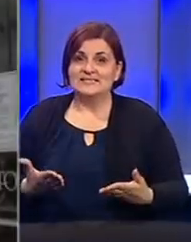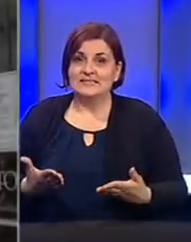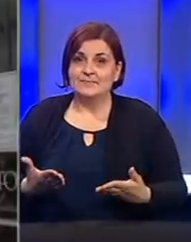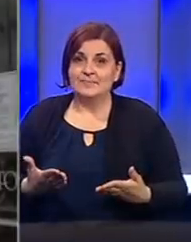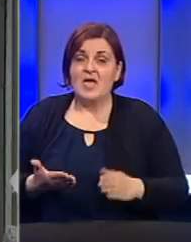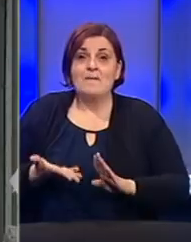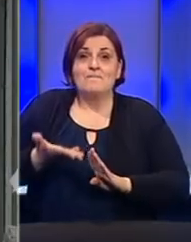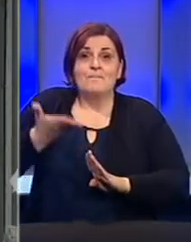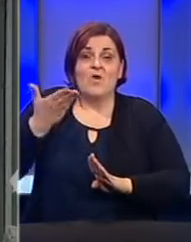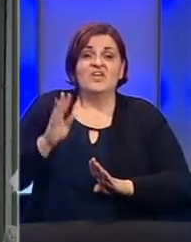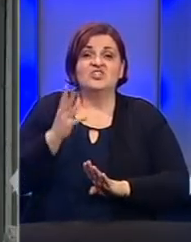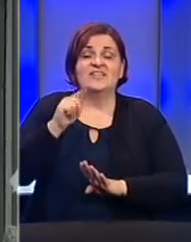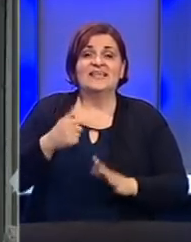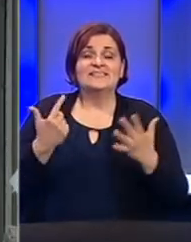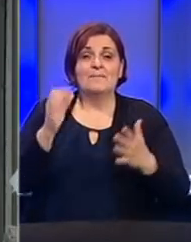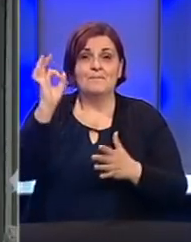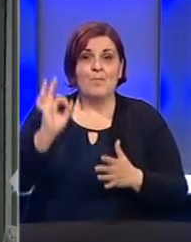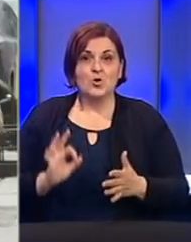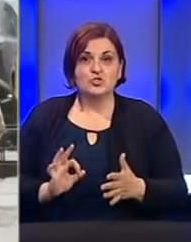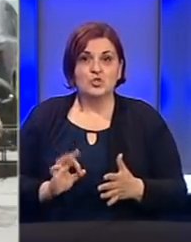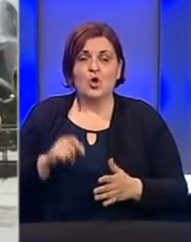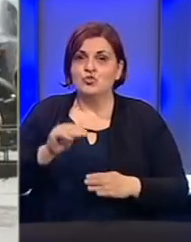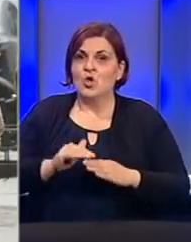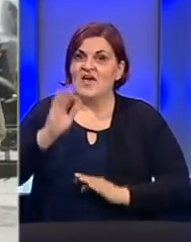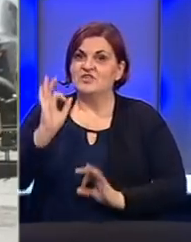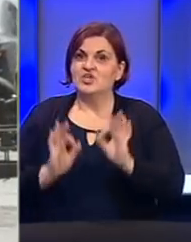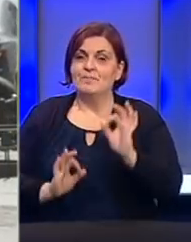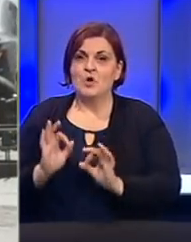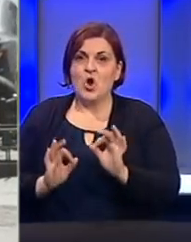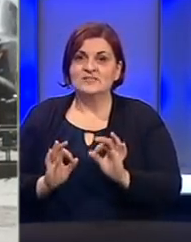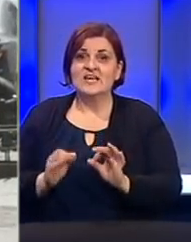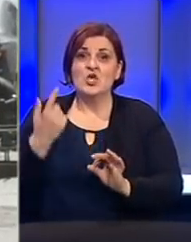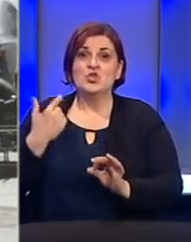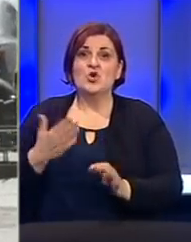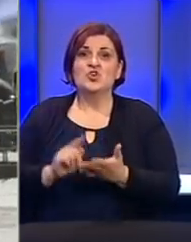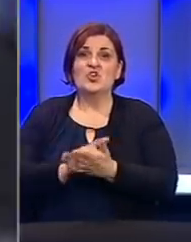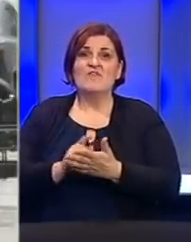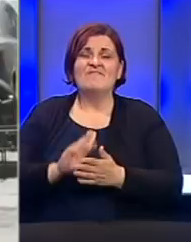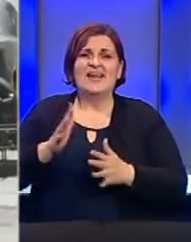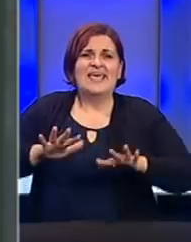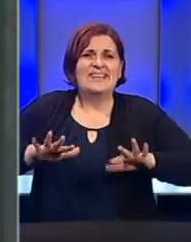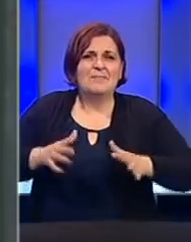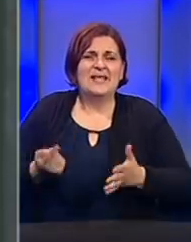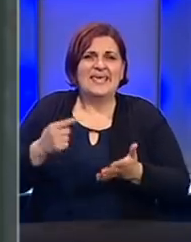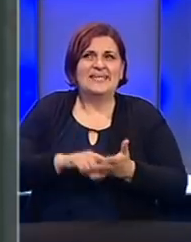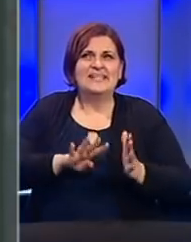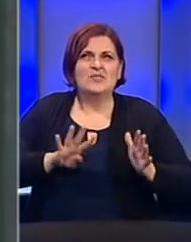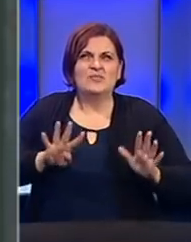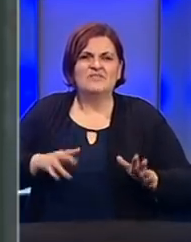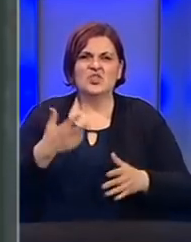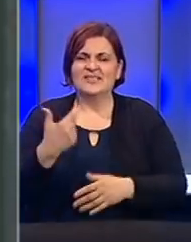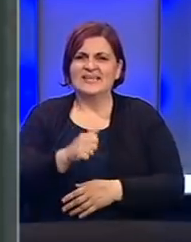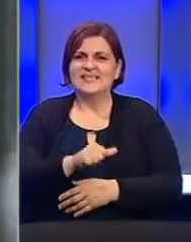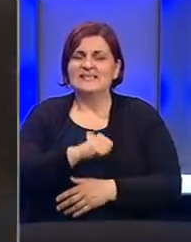državama povećana je na 14,7%. To je najviša stopa neuposlenosti još od razdoblja velike depresije iz 1930-ih.